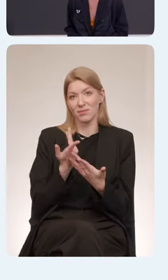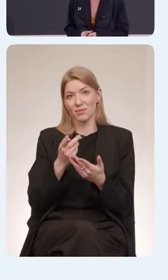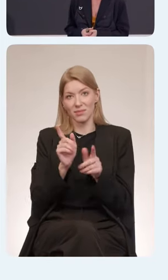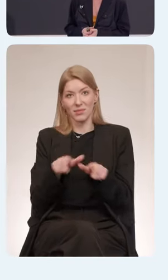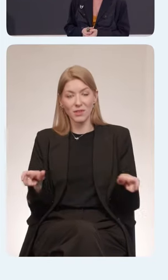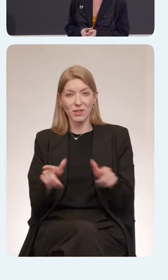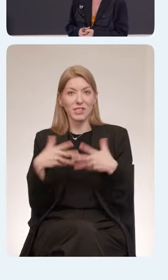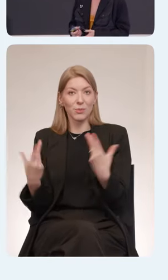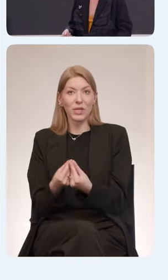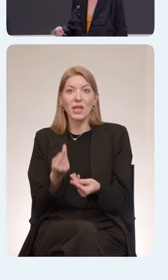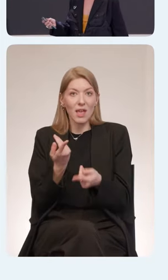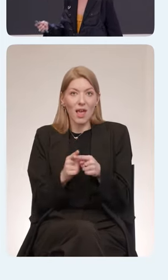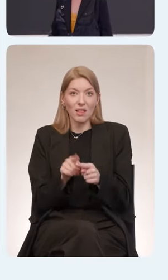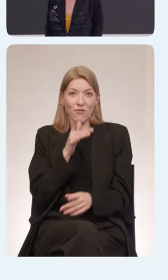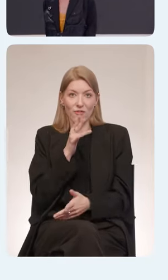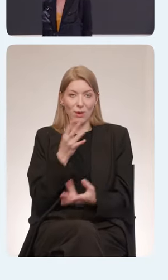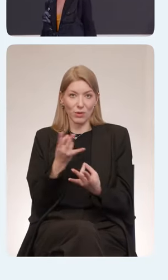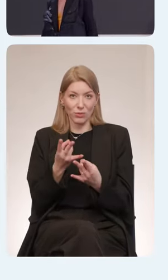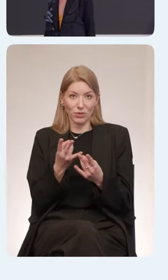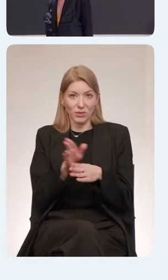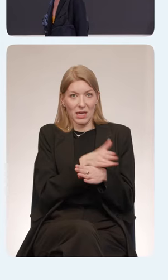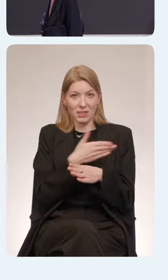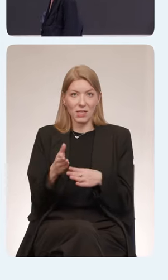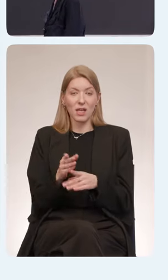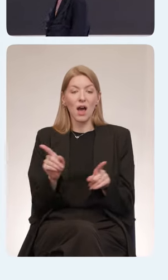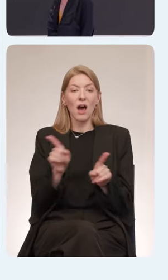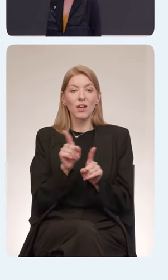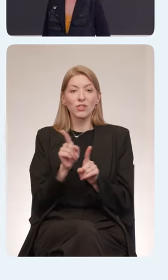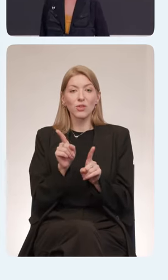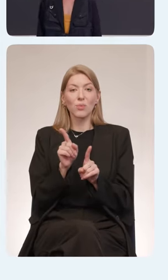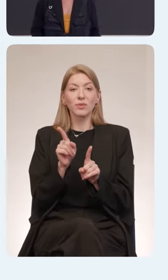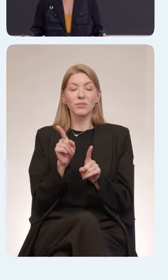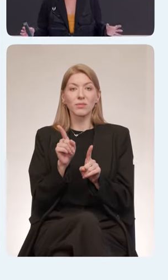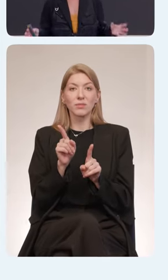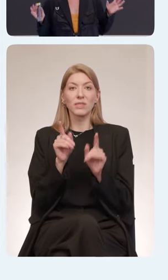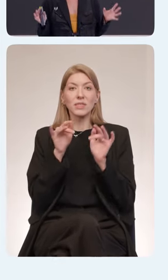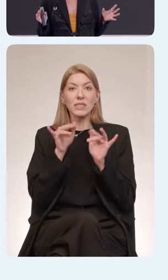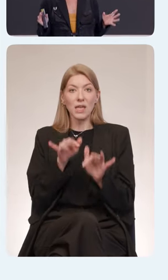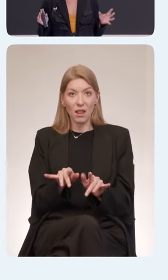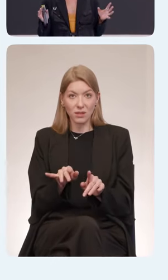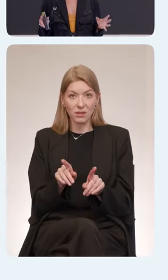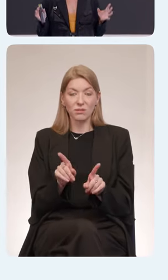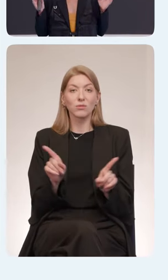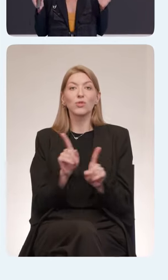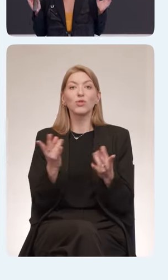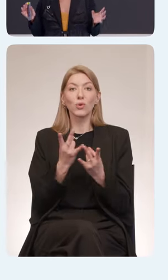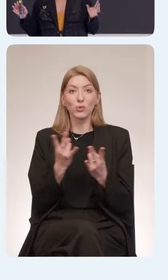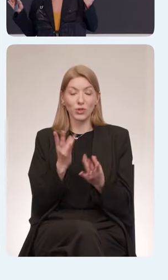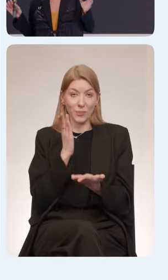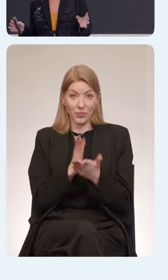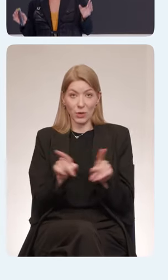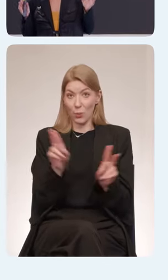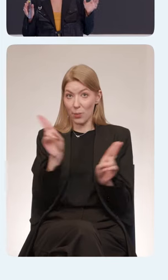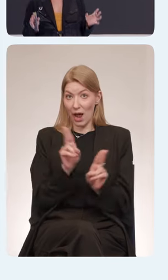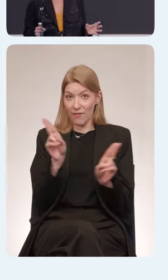нельзя. Это то, что позволяет бежать в марафон, а не спринт. И поэтому я считаю, что отлично работает правило, где